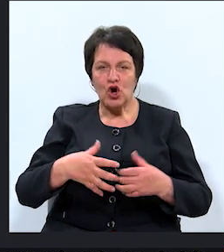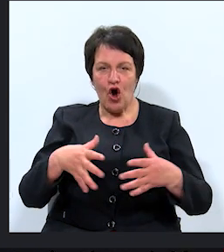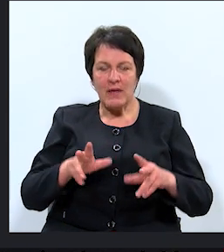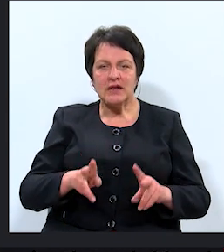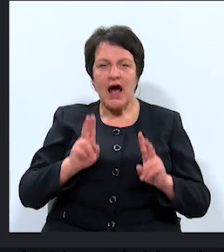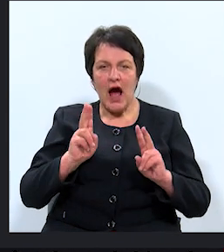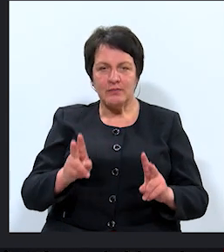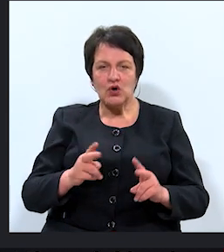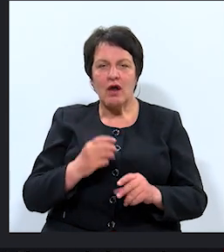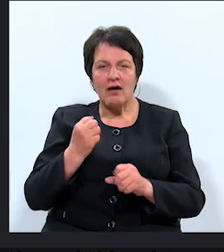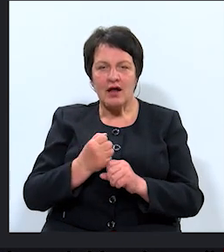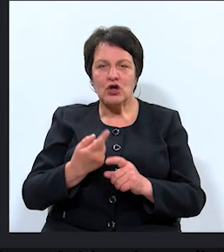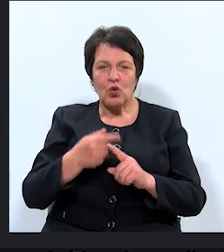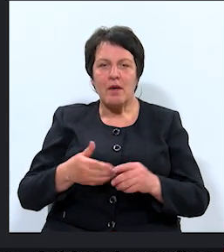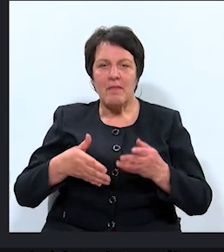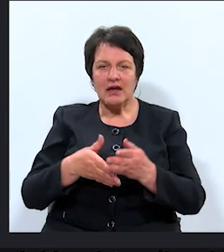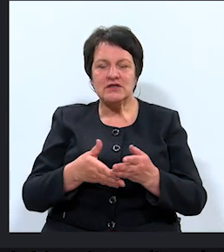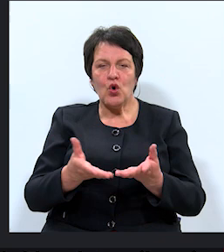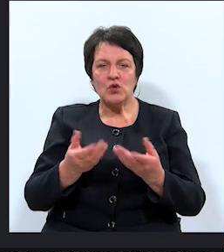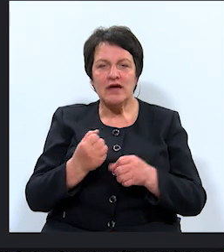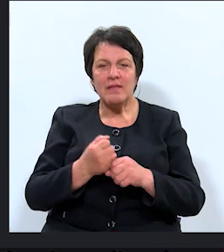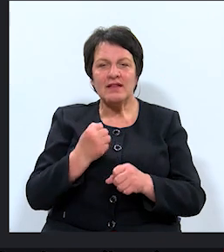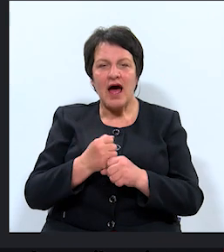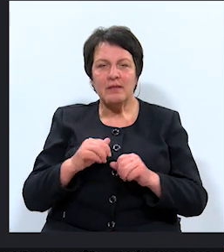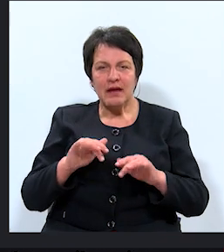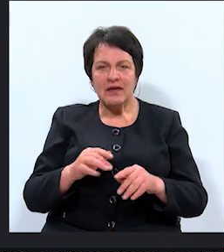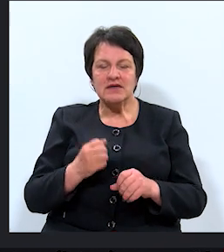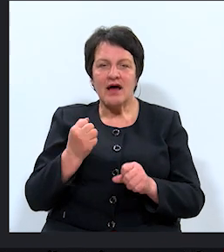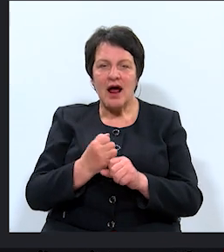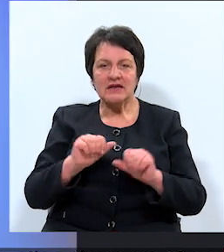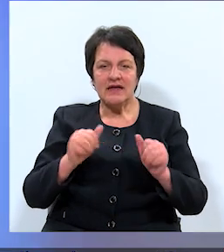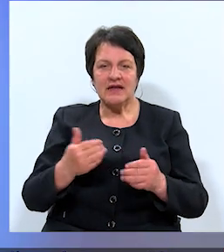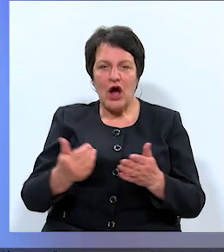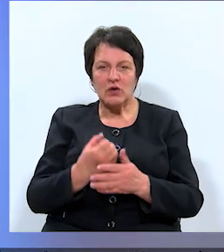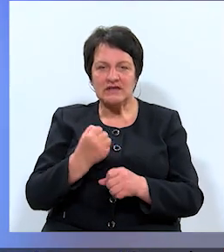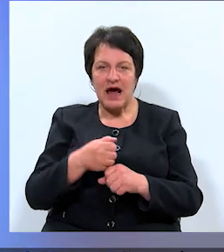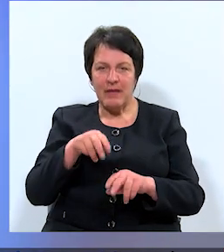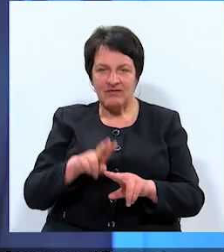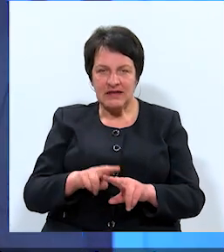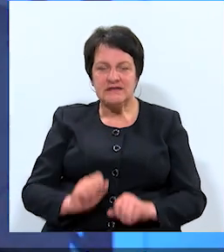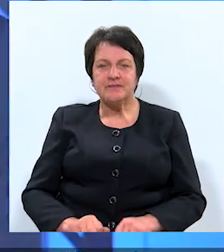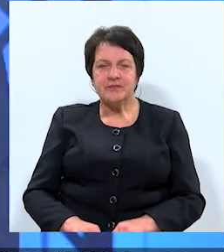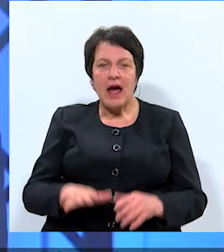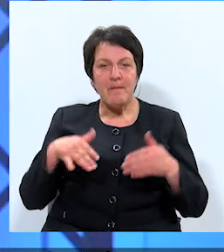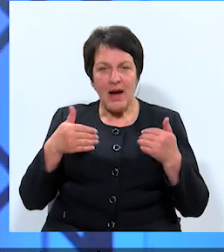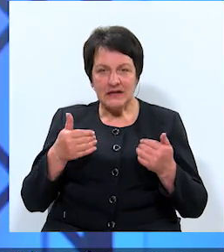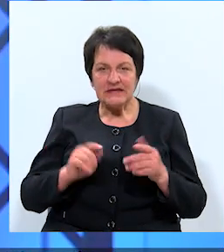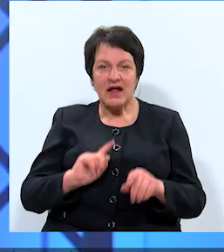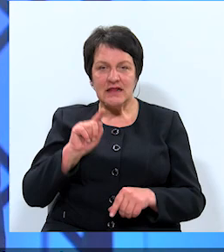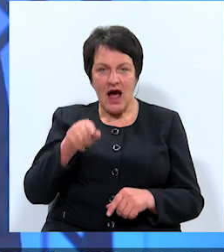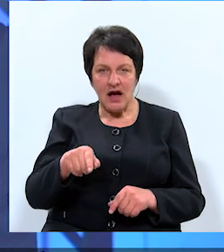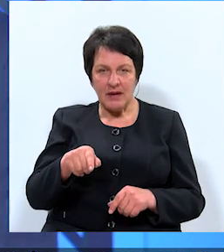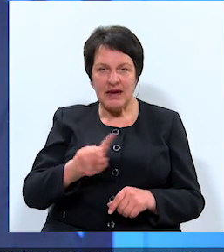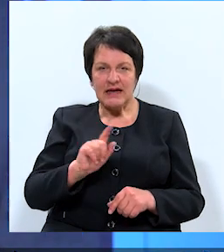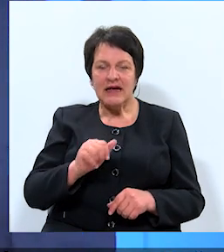radīt un palīdzēt uzņēmēju darbības, radīt jaunas darba vietas. Paldies, nākamajā, kas pretendēja uz